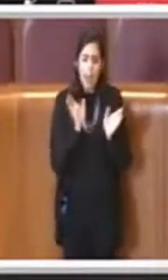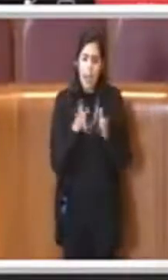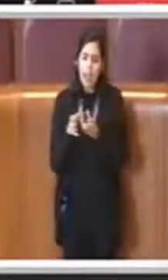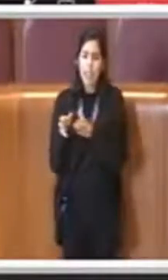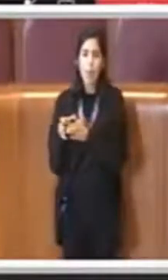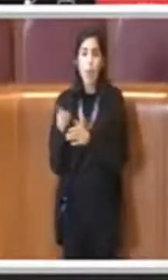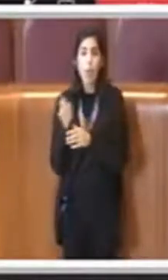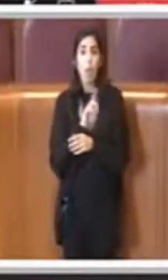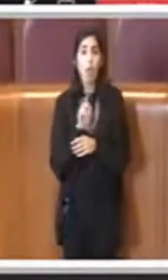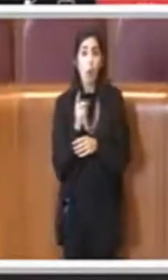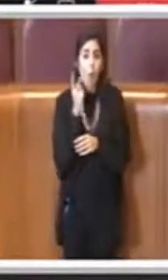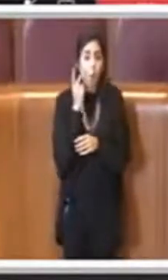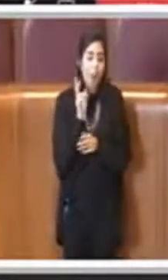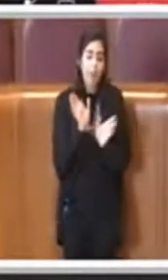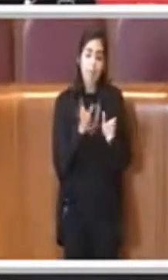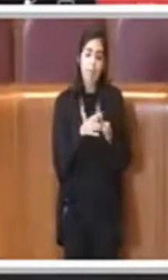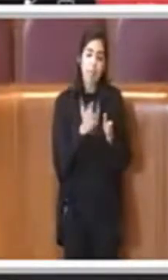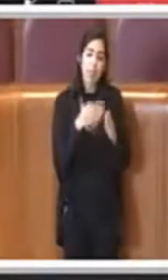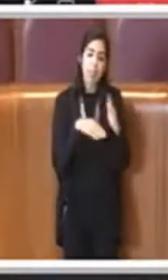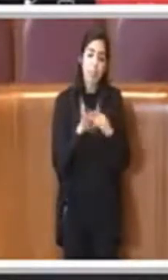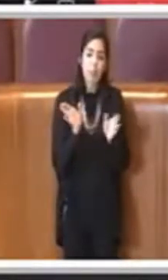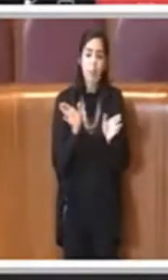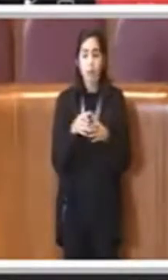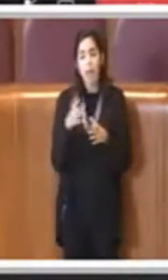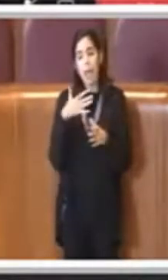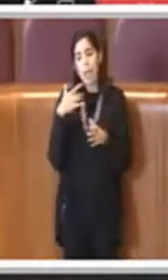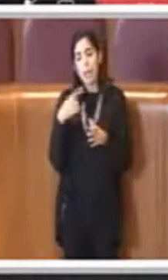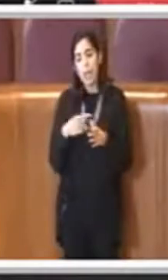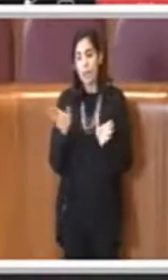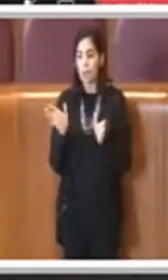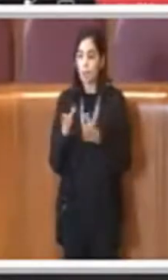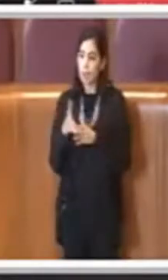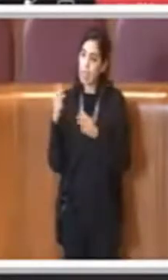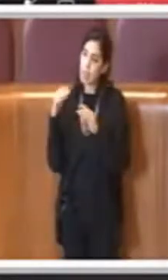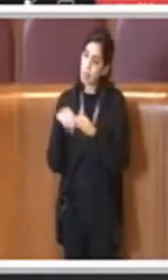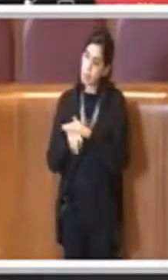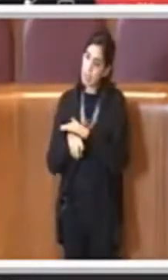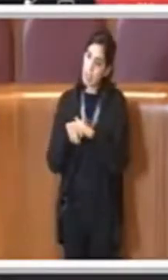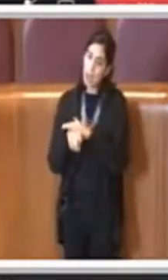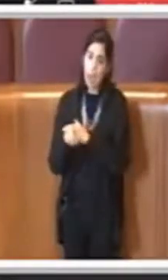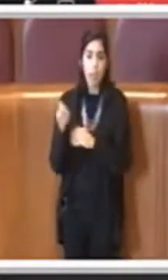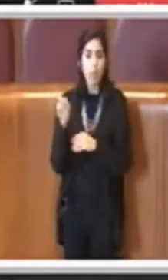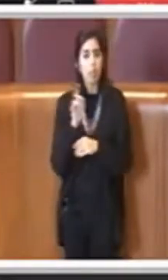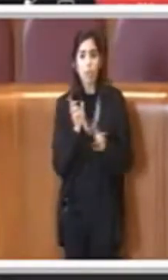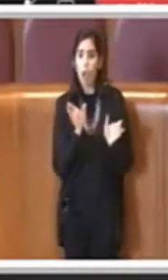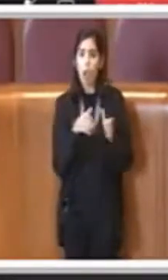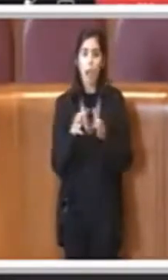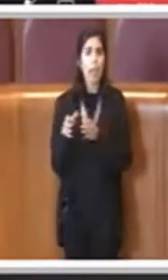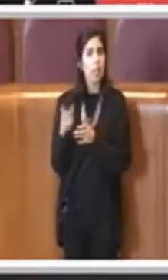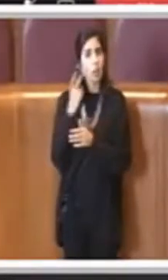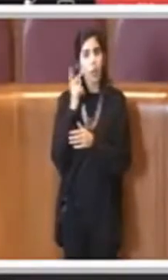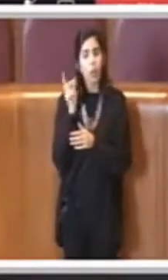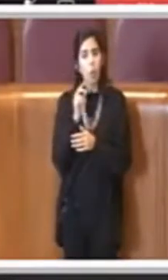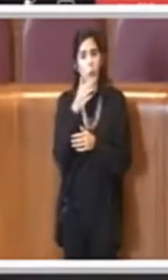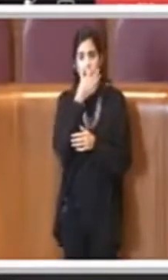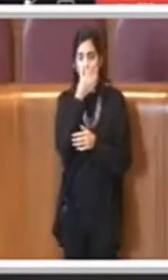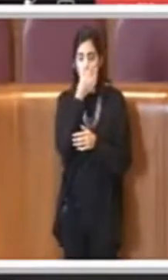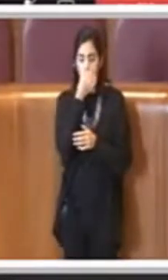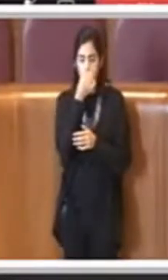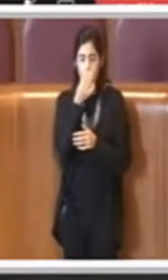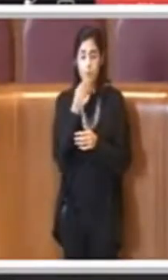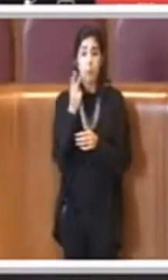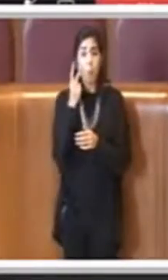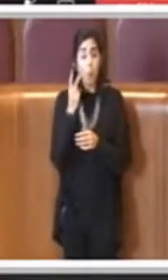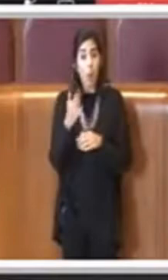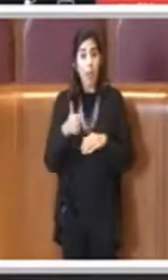i disabili, gli anziani, gli immigrati, non più le categorie, la persona.